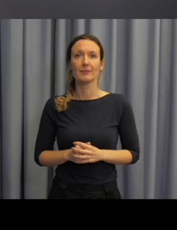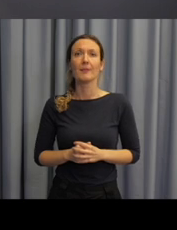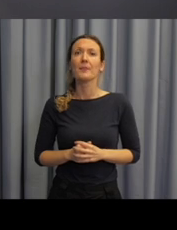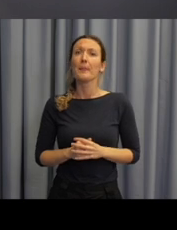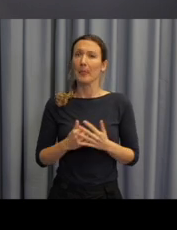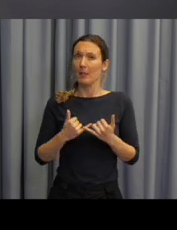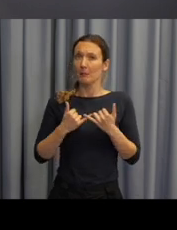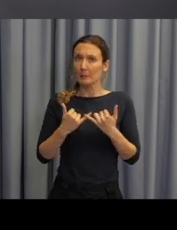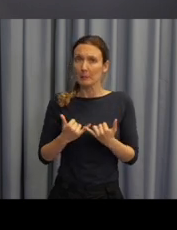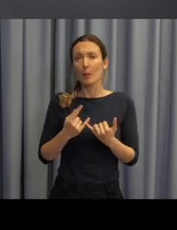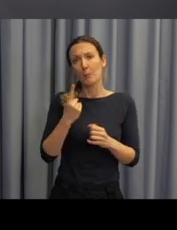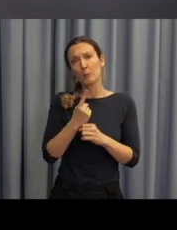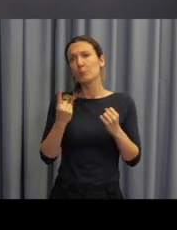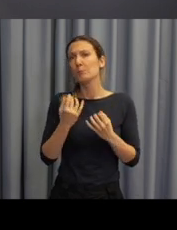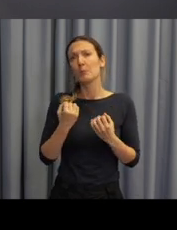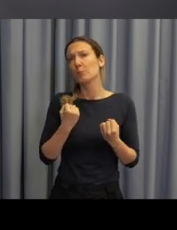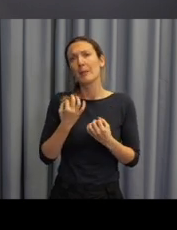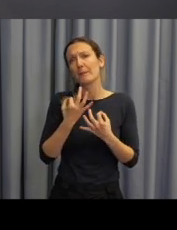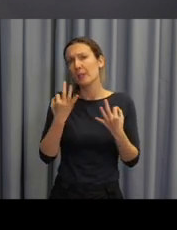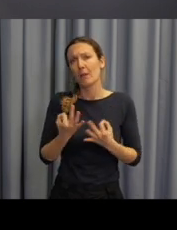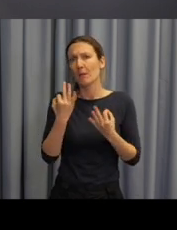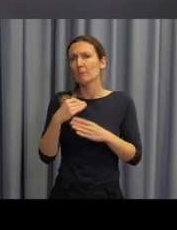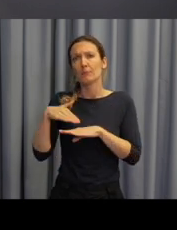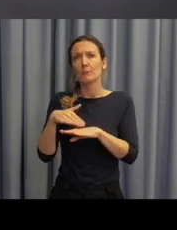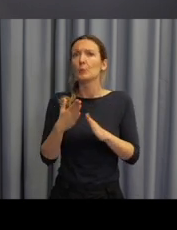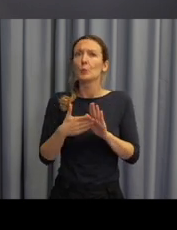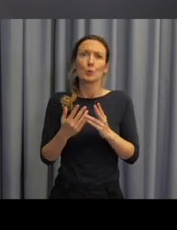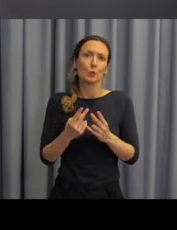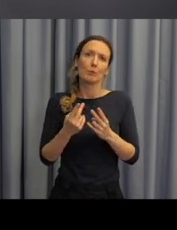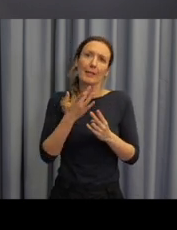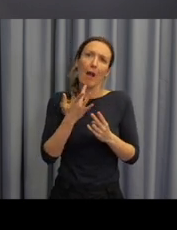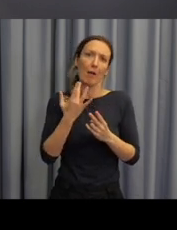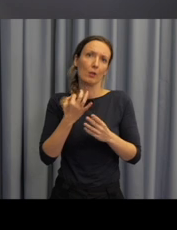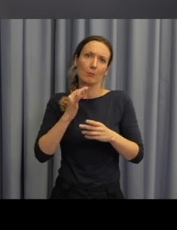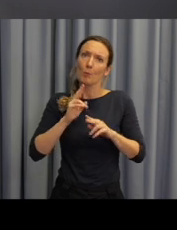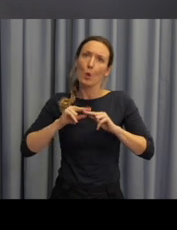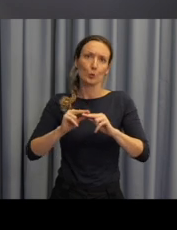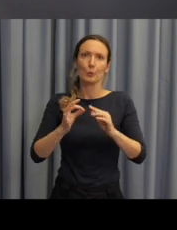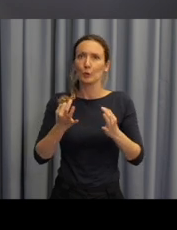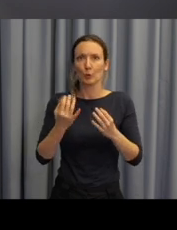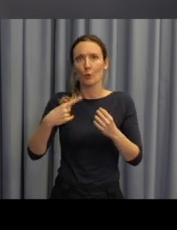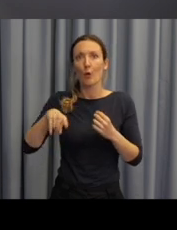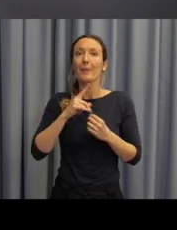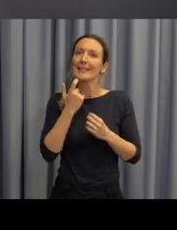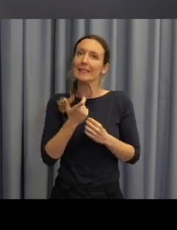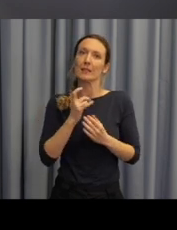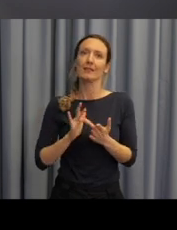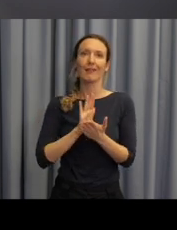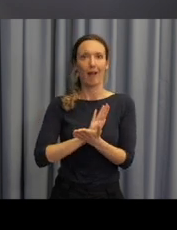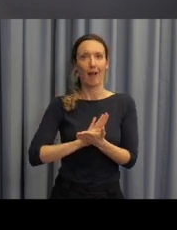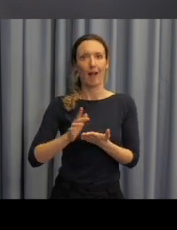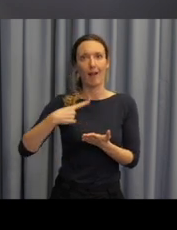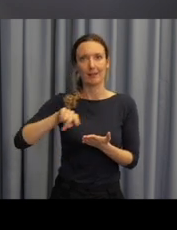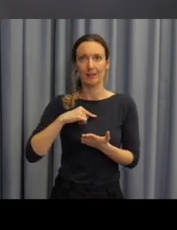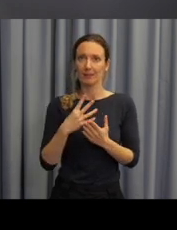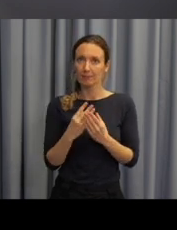webinář proběhl tak, jak si to představují účastníci semináře, ale i jejich organizátoři. Když jsem se